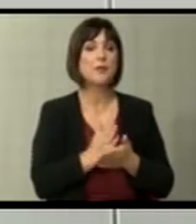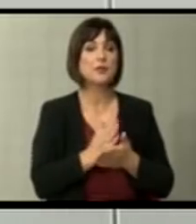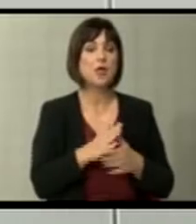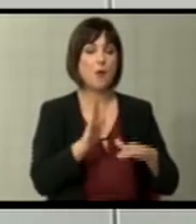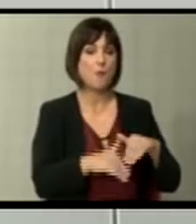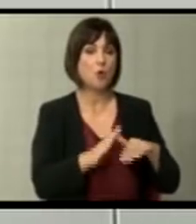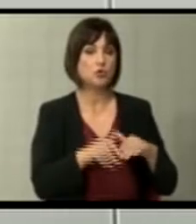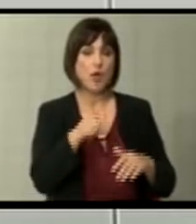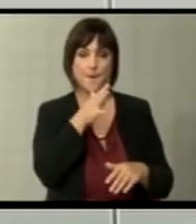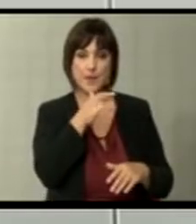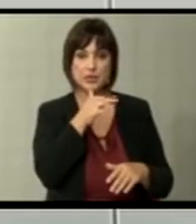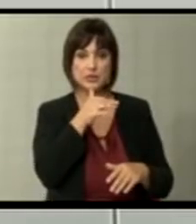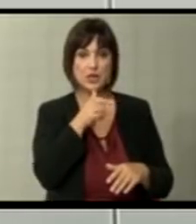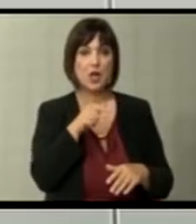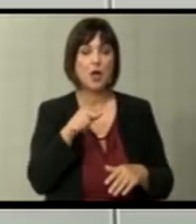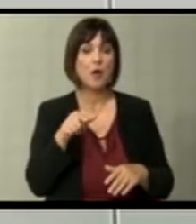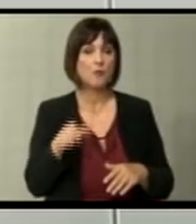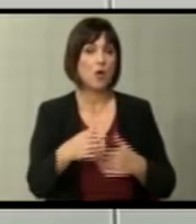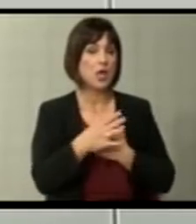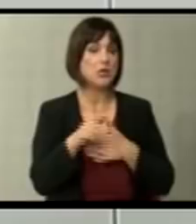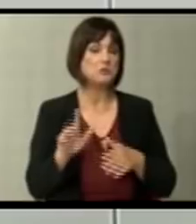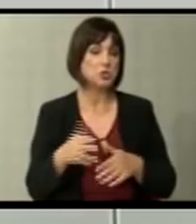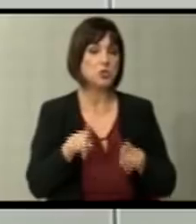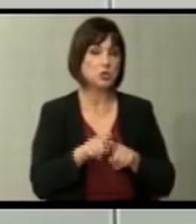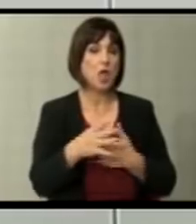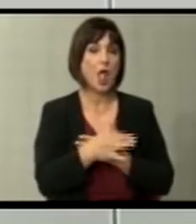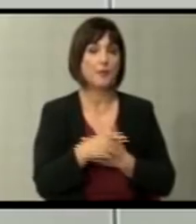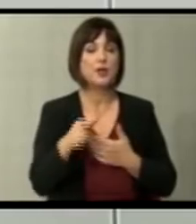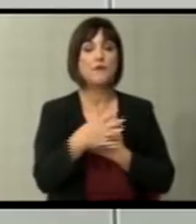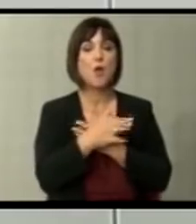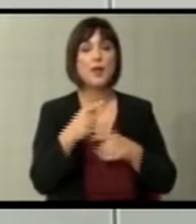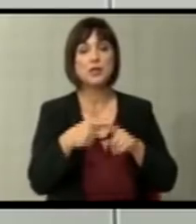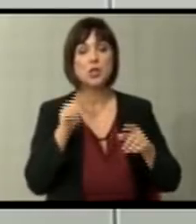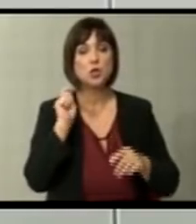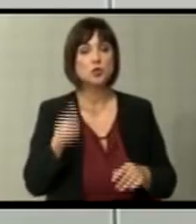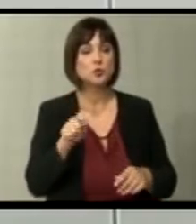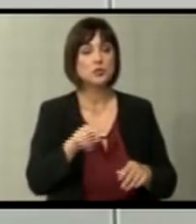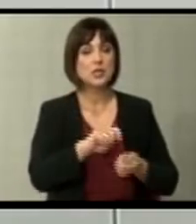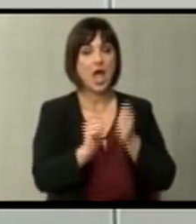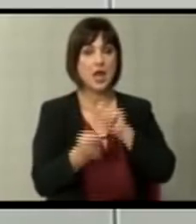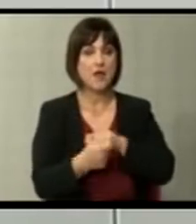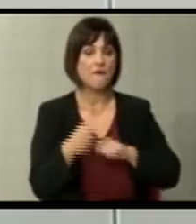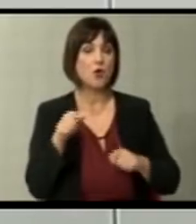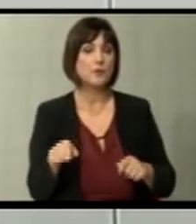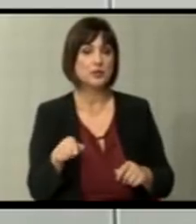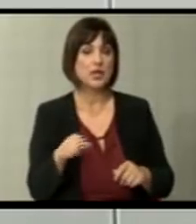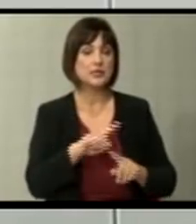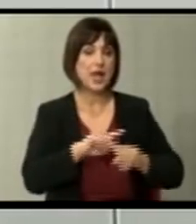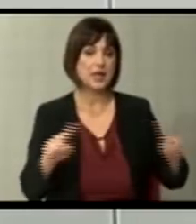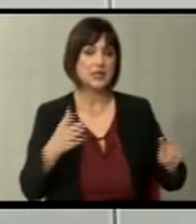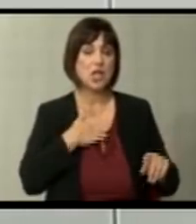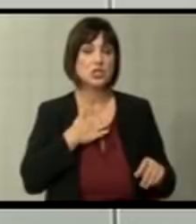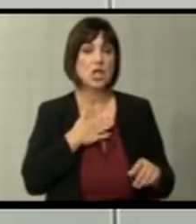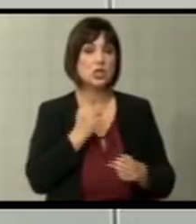понижена Македонија па и Албанија и во Албанија во делот на судски трефори и ако тамо за разлика од